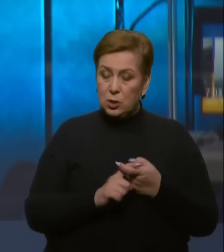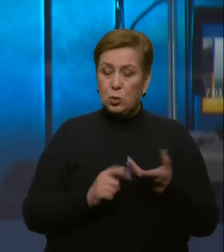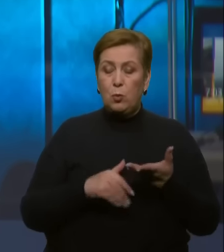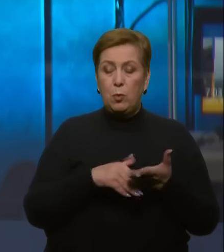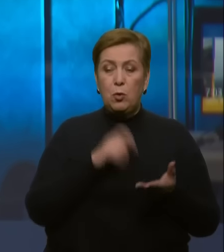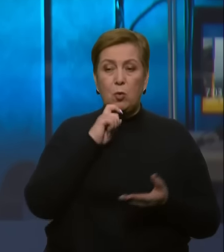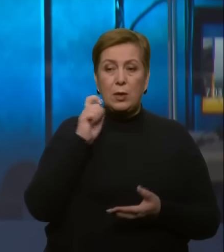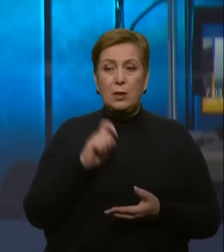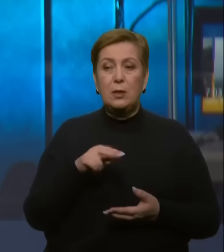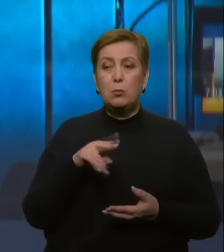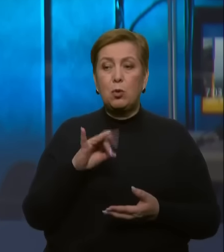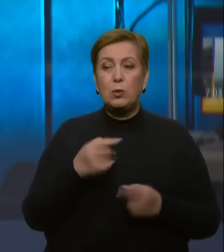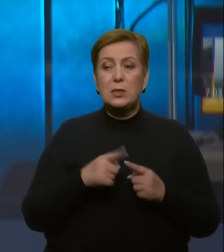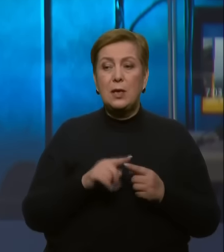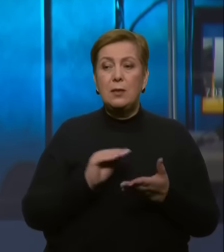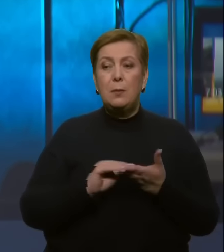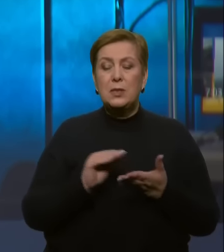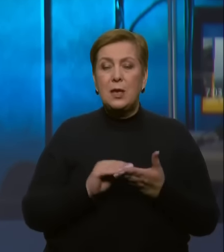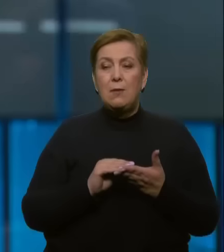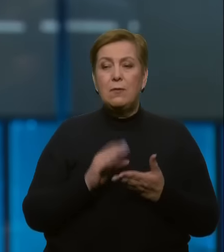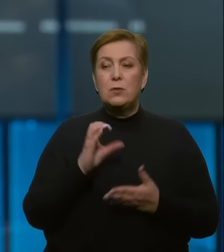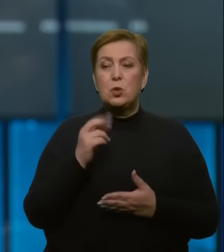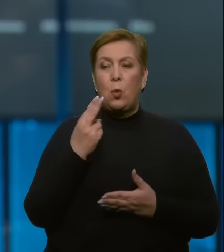Про це він написав у соцмережі TrueSocial.